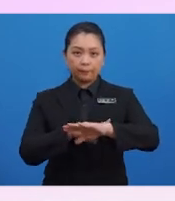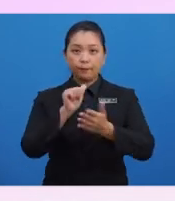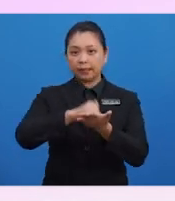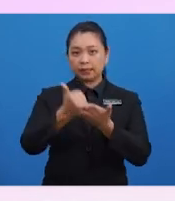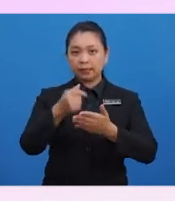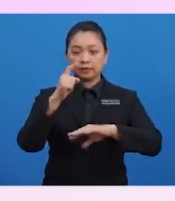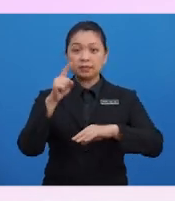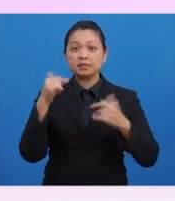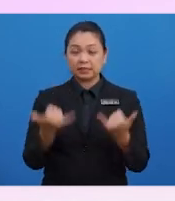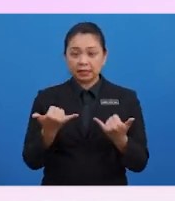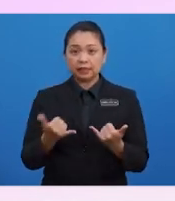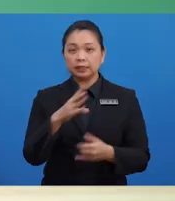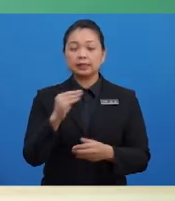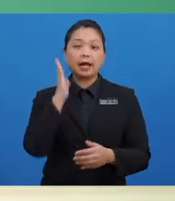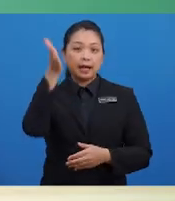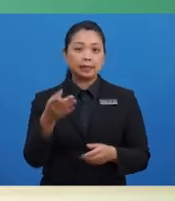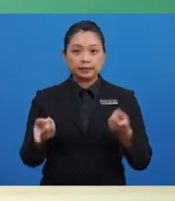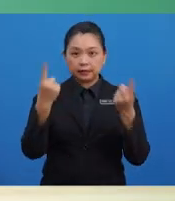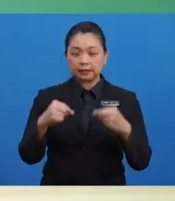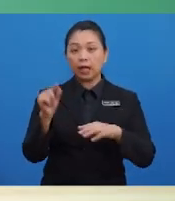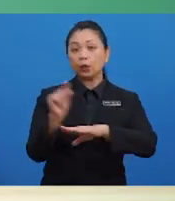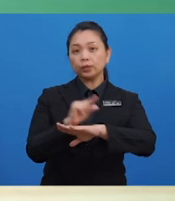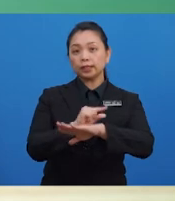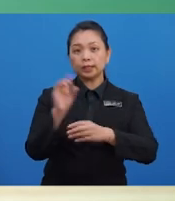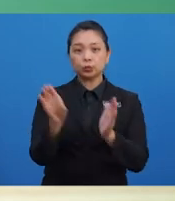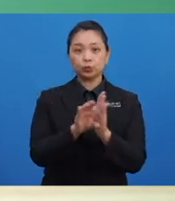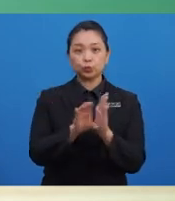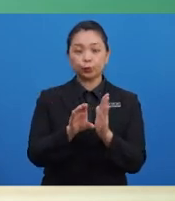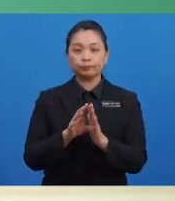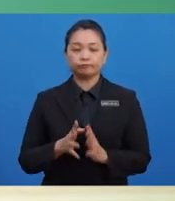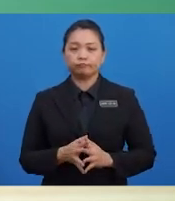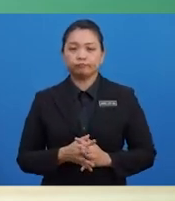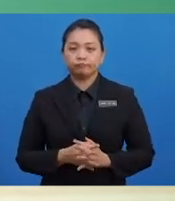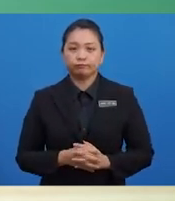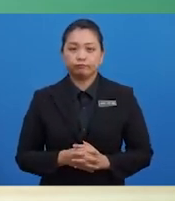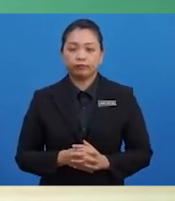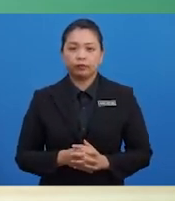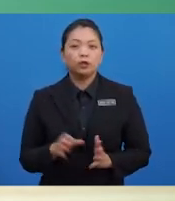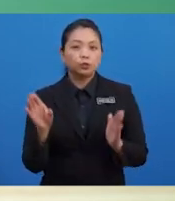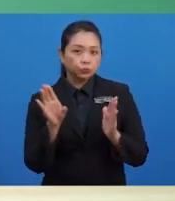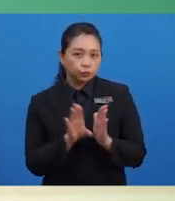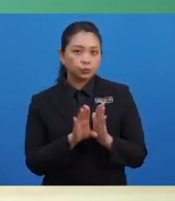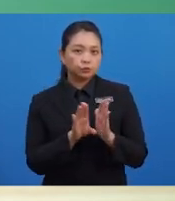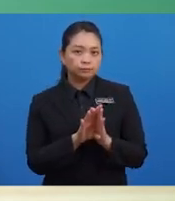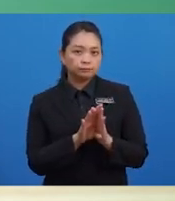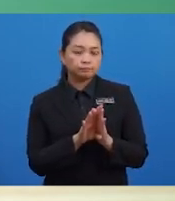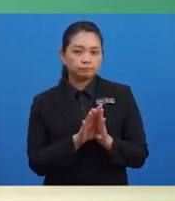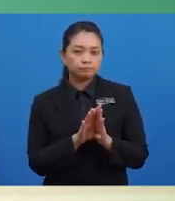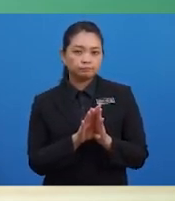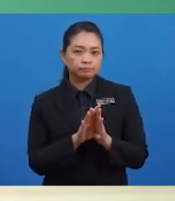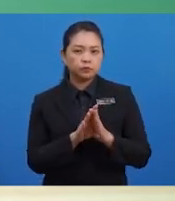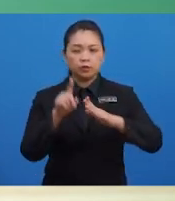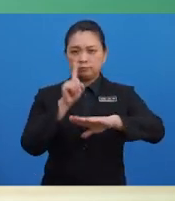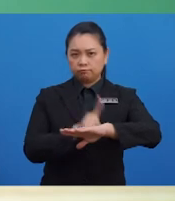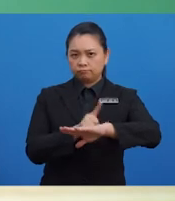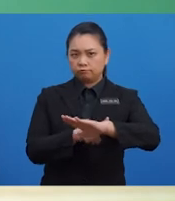tempoh perekaunan akan datang menggunakan contoh. Andaikan tempoh perekaunan